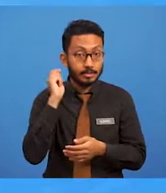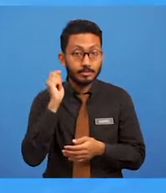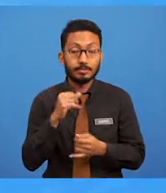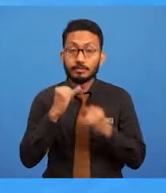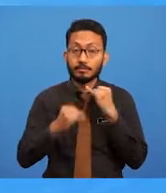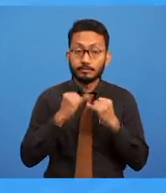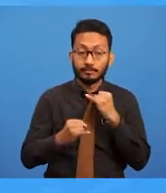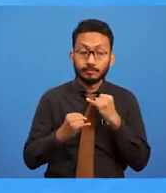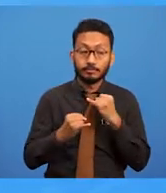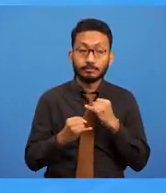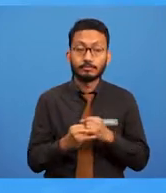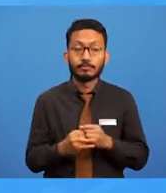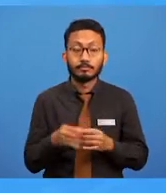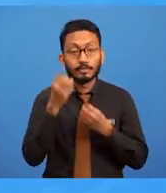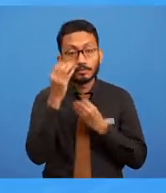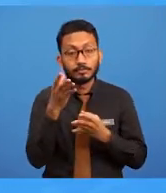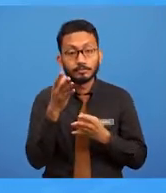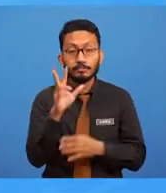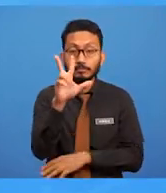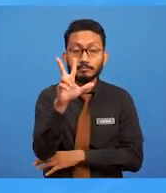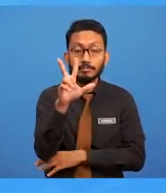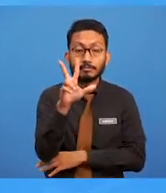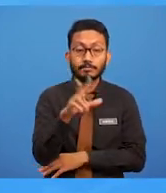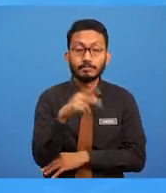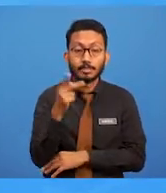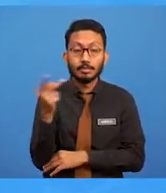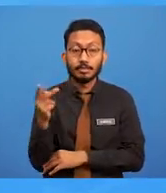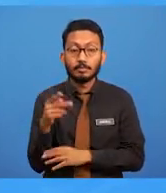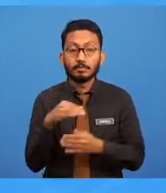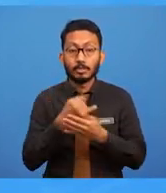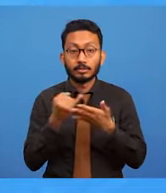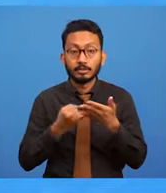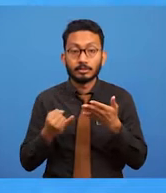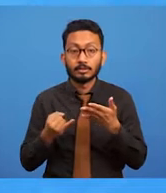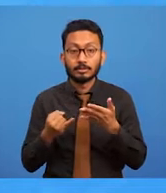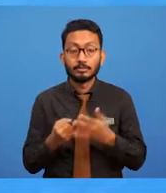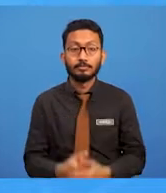nyatakan tiga konsep dugisan.